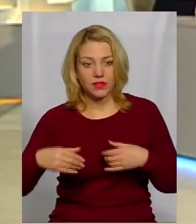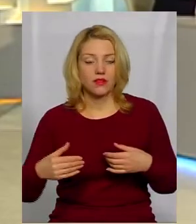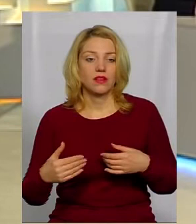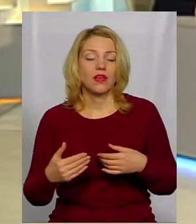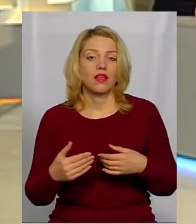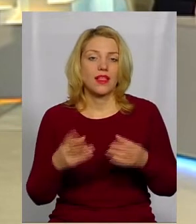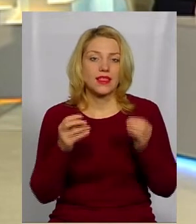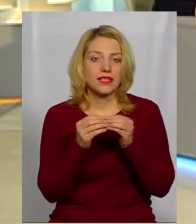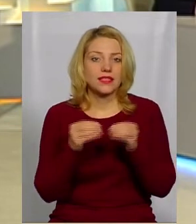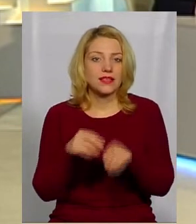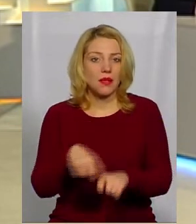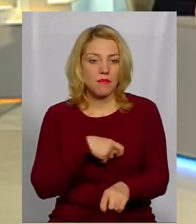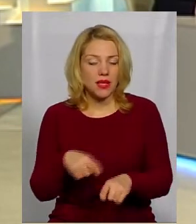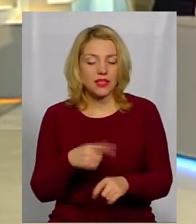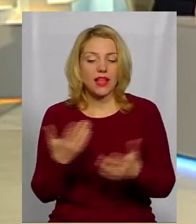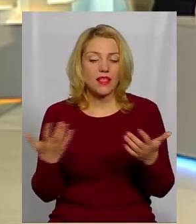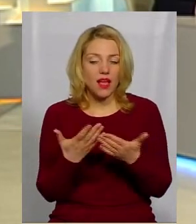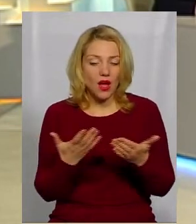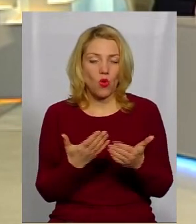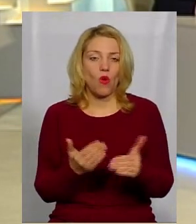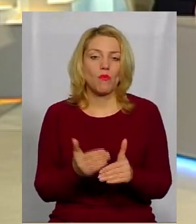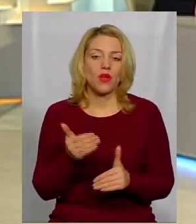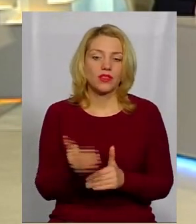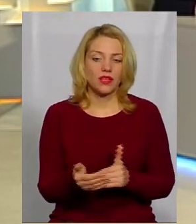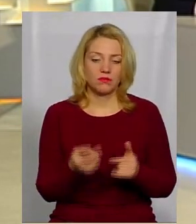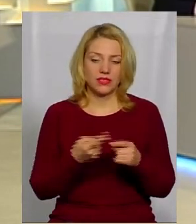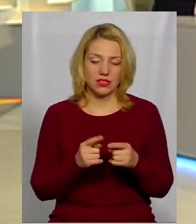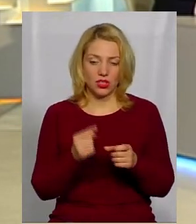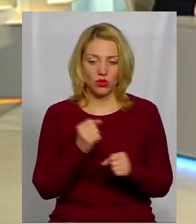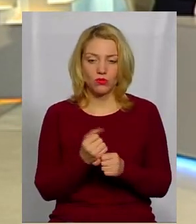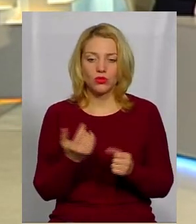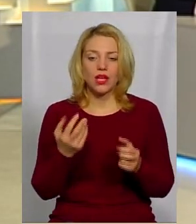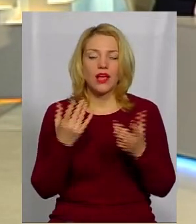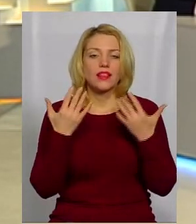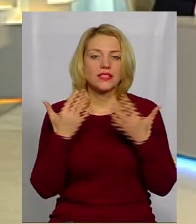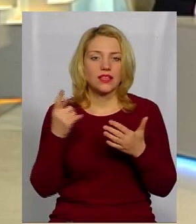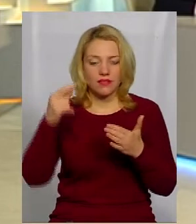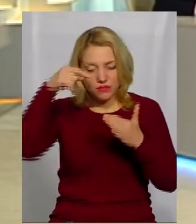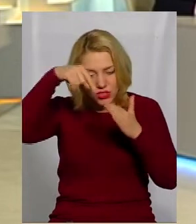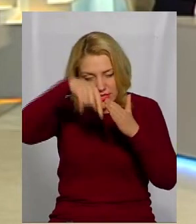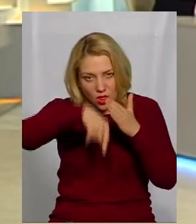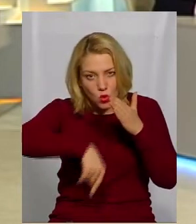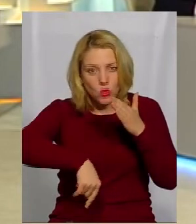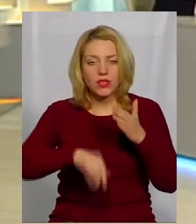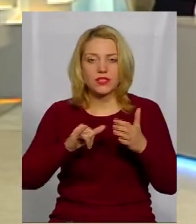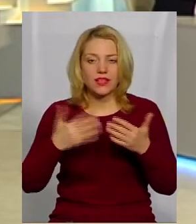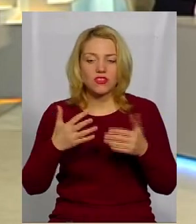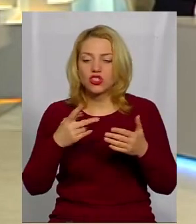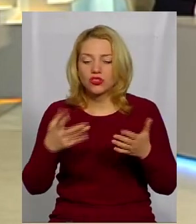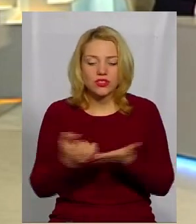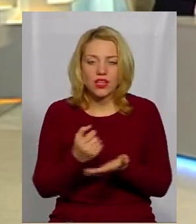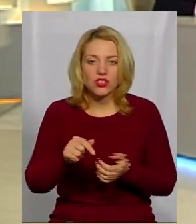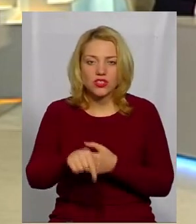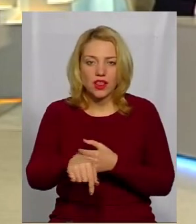На якому етапі зараз у цій роботи? Наскільки ви вже занурилися і що там знайшли? Ми дійсно зараз занурилися